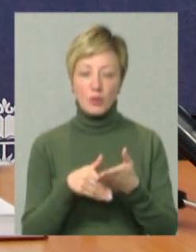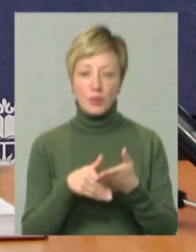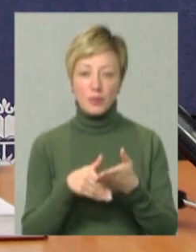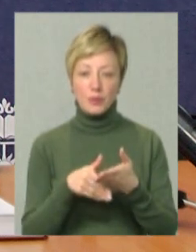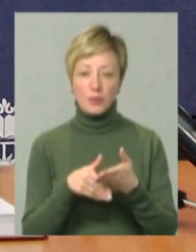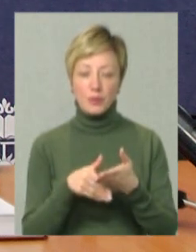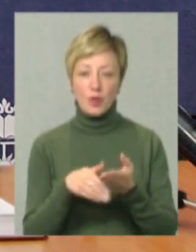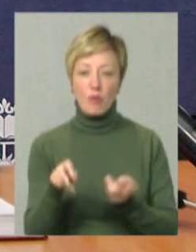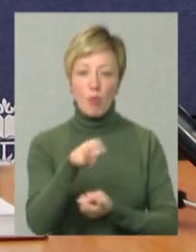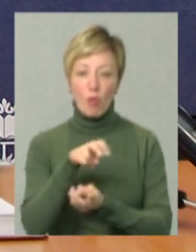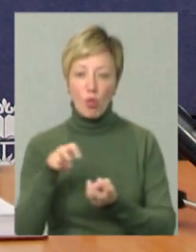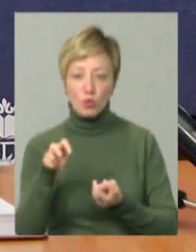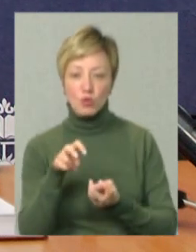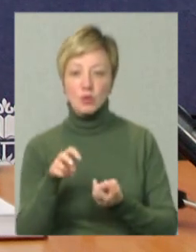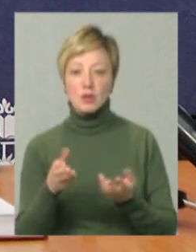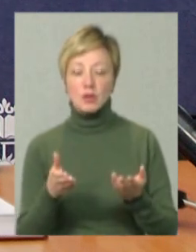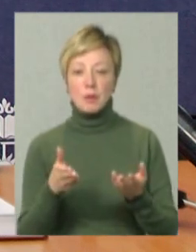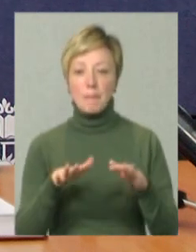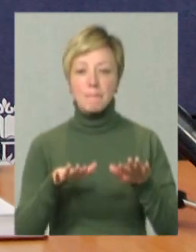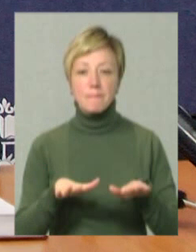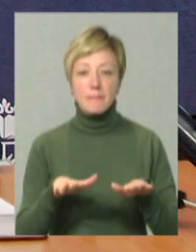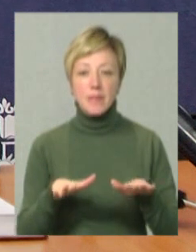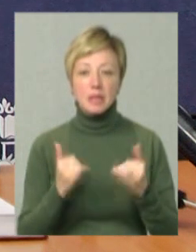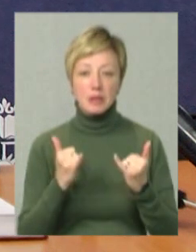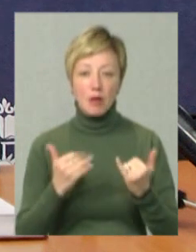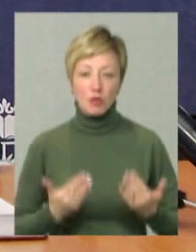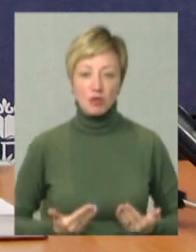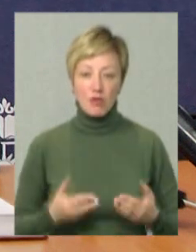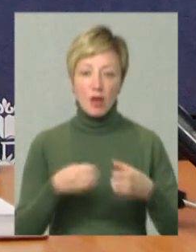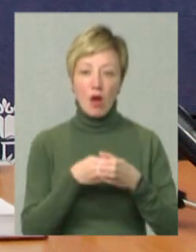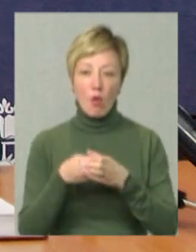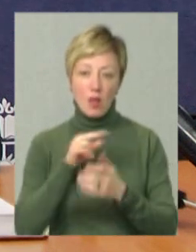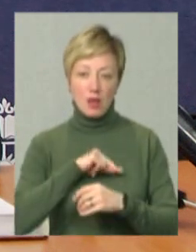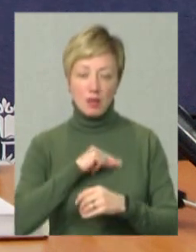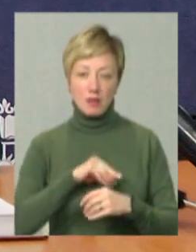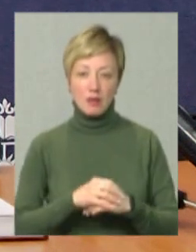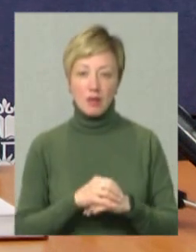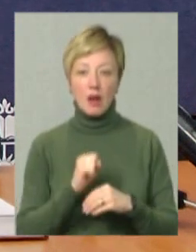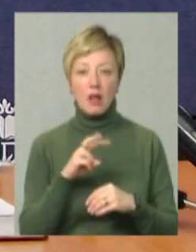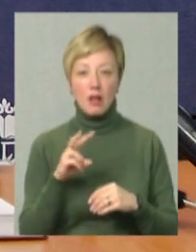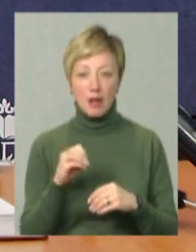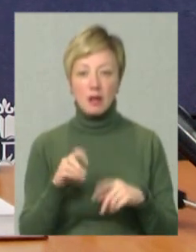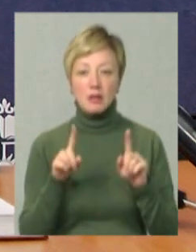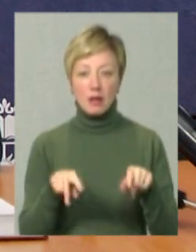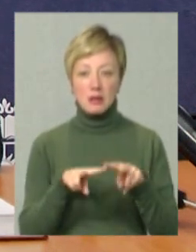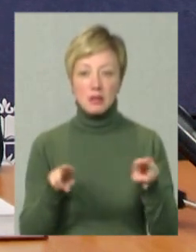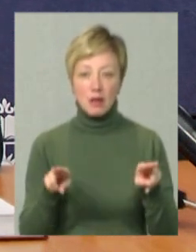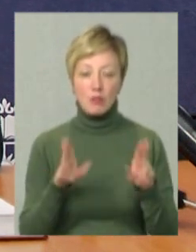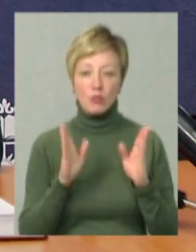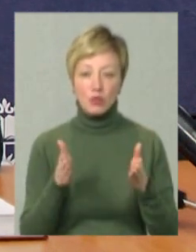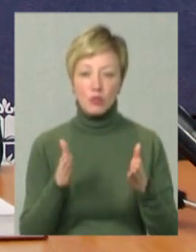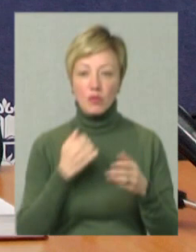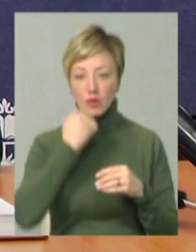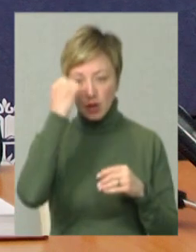у пошуці міст для проживання колективів. Але так само ми